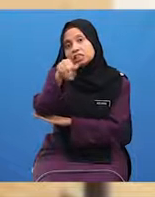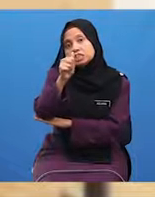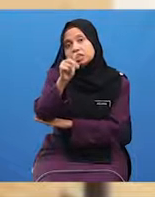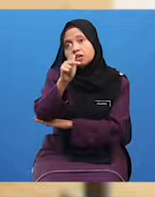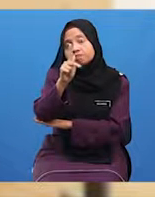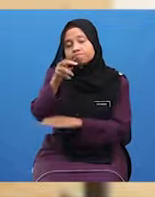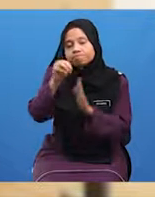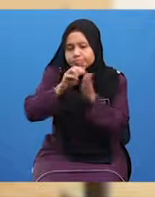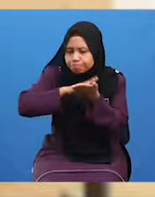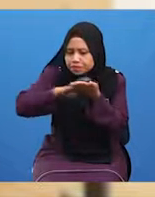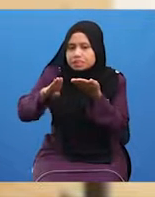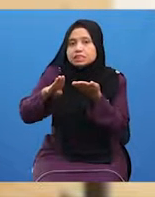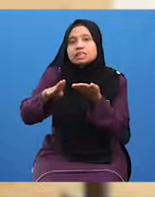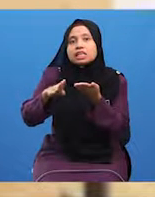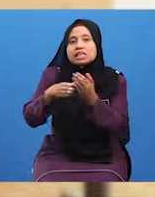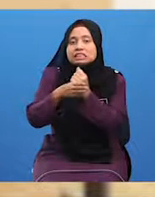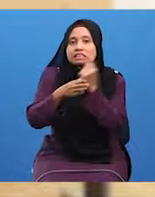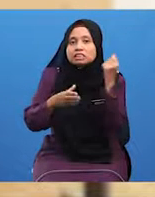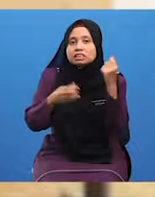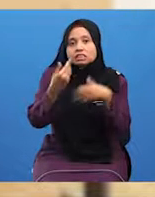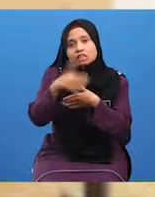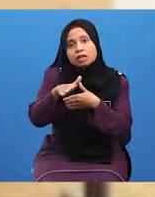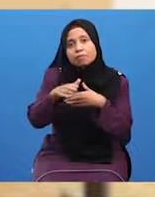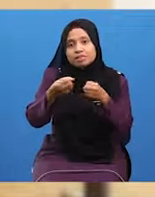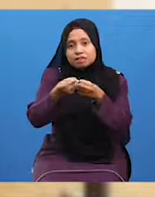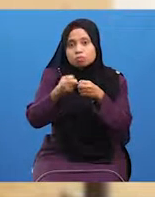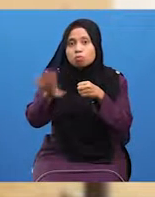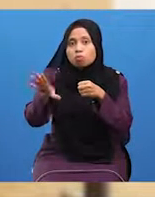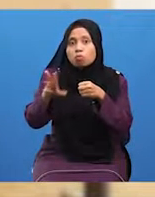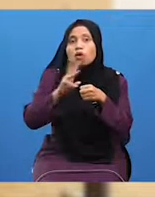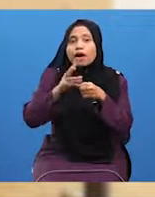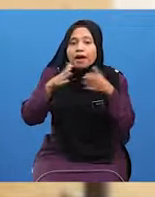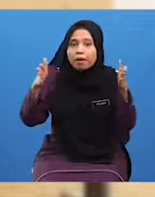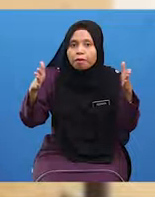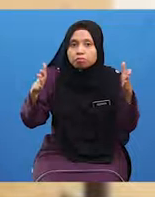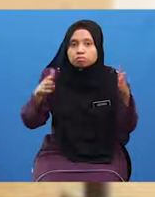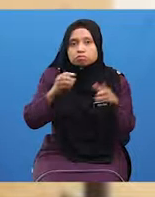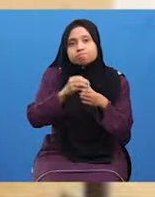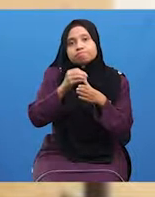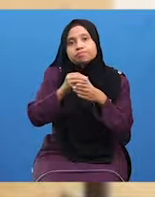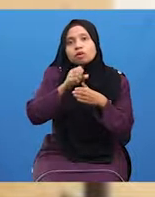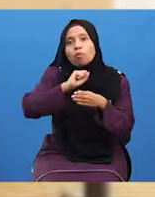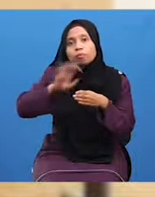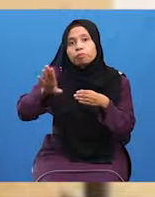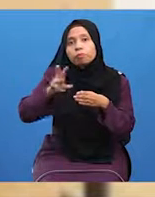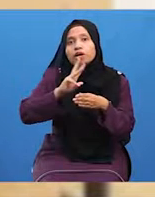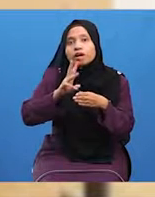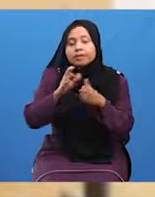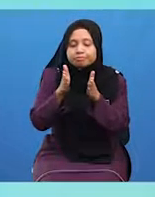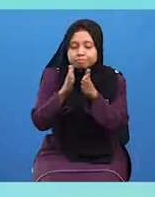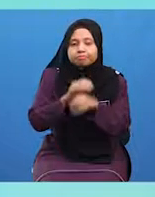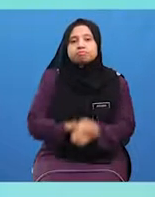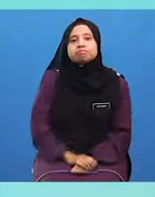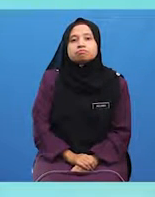Membersihkan najis selepas membuang air besar Atau membuang air kecil